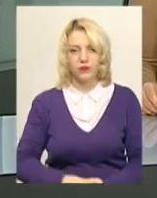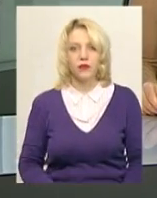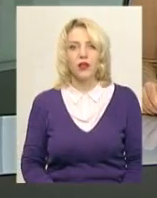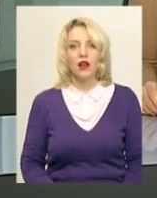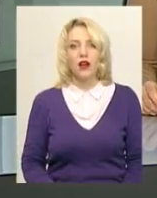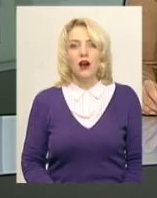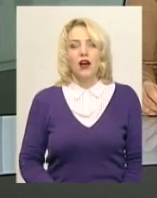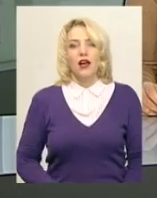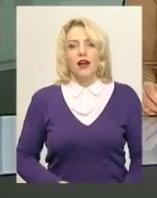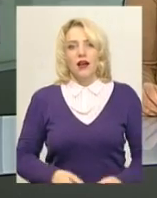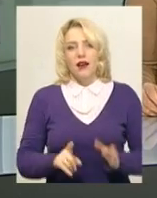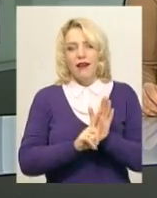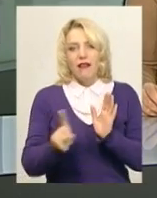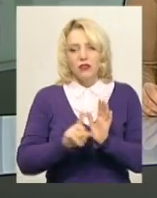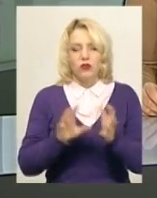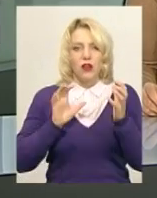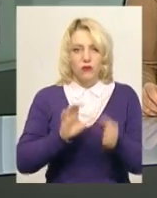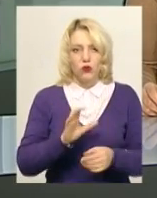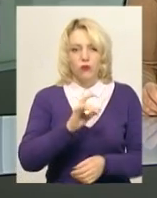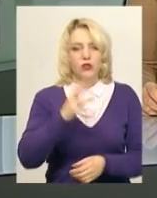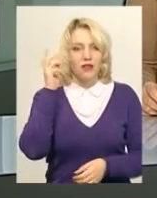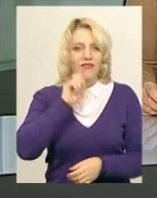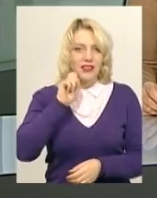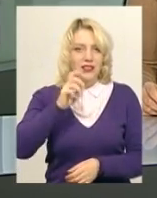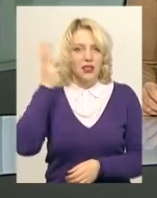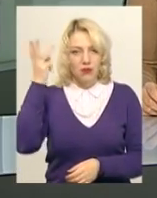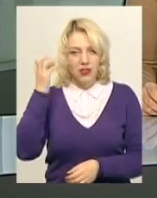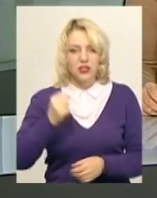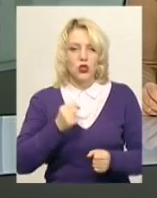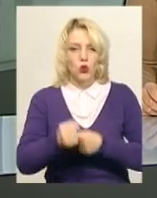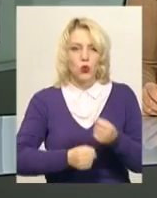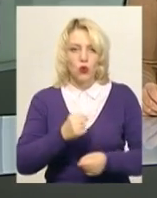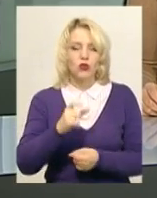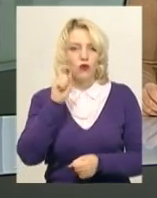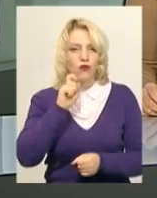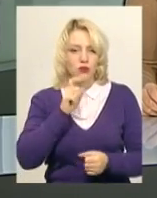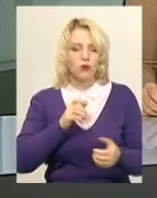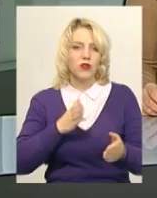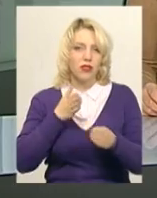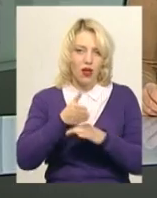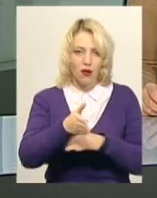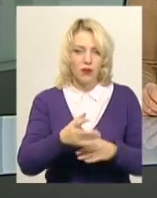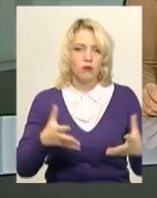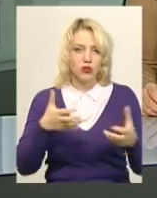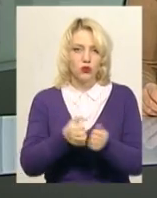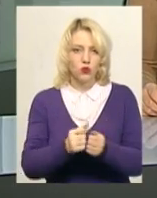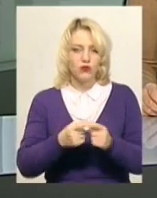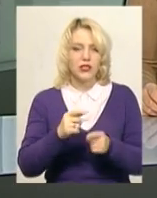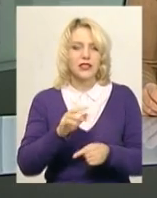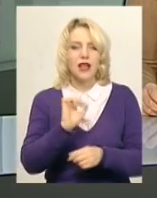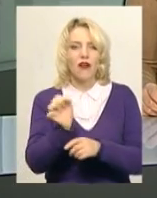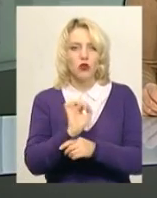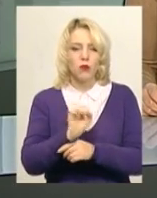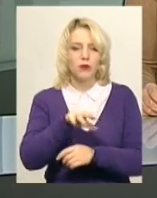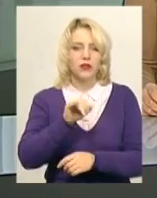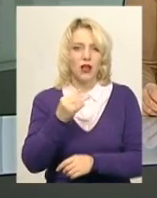Рейсовий автобус з полученням Вінниця-Хмельницький, рухаючись у Вінницькому напрямку, зіткнувся із автомобілем «Тойота Авенсіс». Про